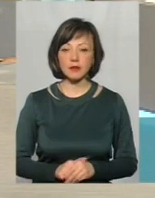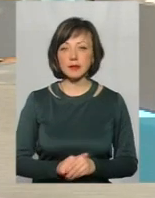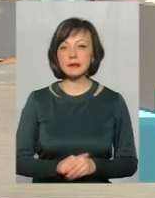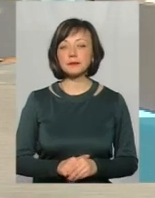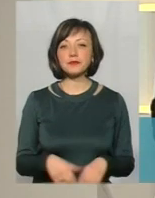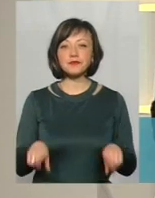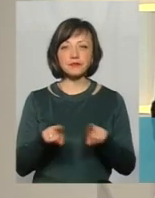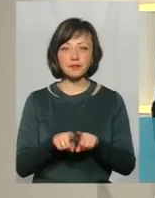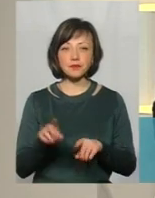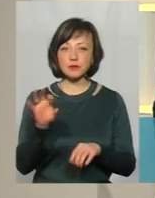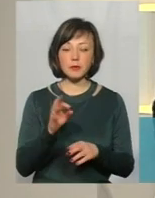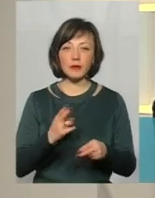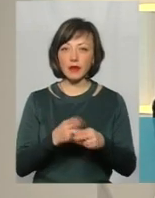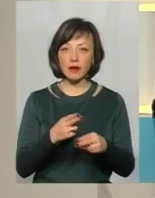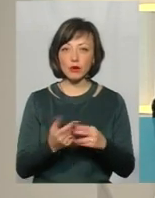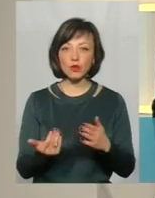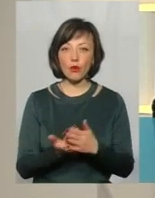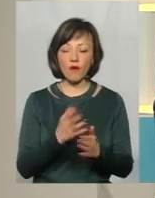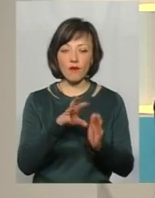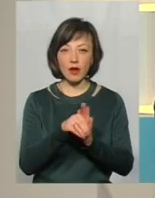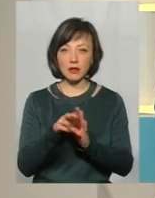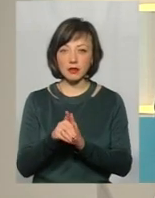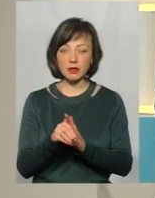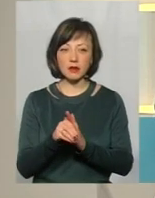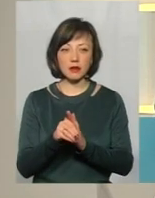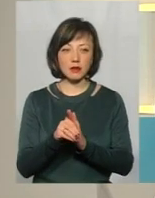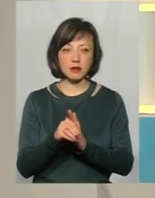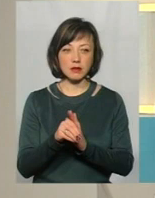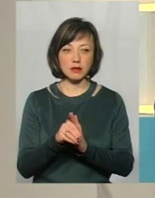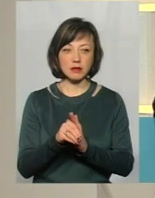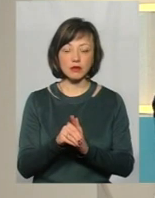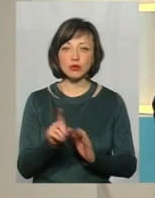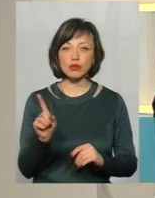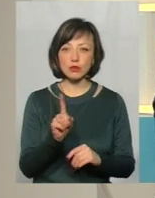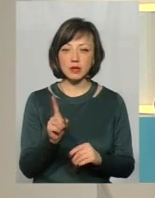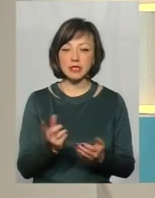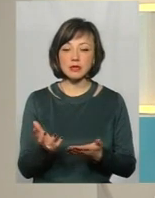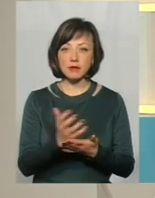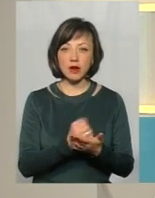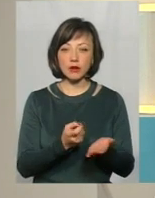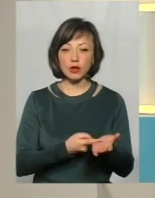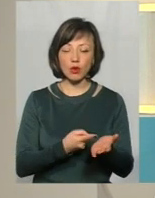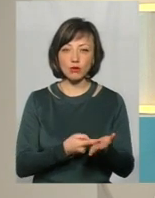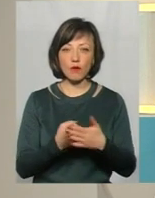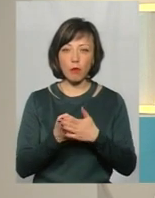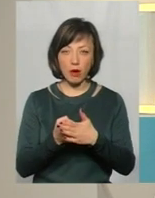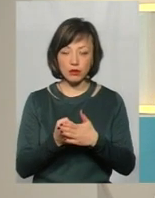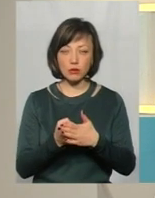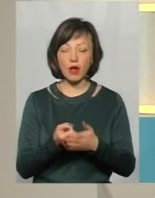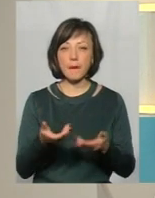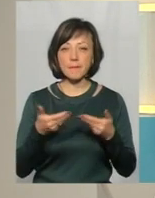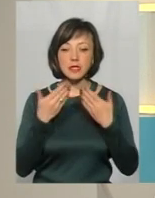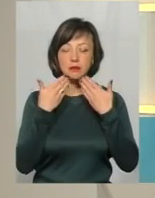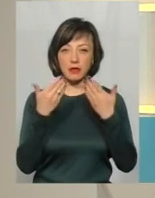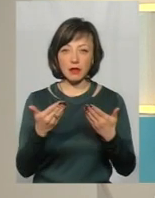про те, чи не завадять нововведення у тому, щоб зібрати доказову базу, ми